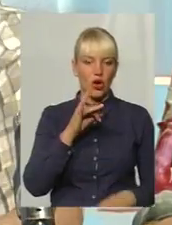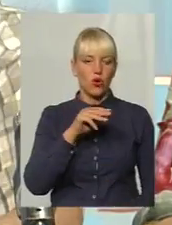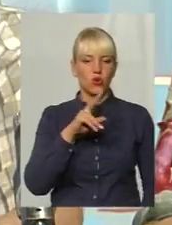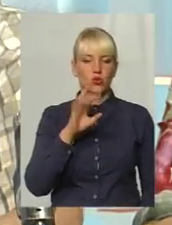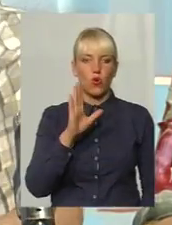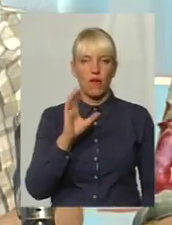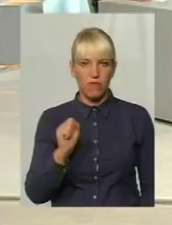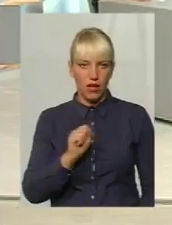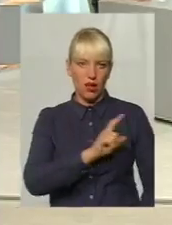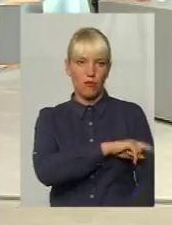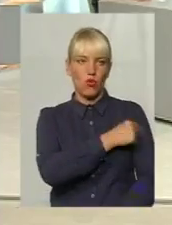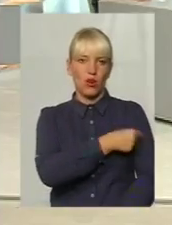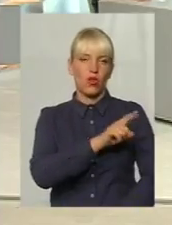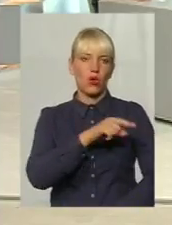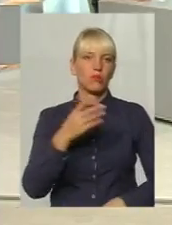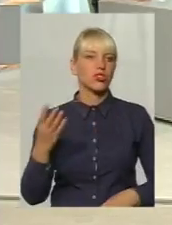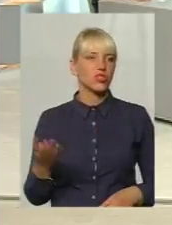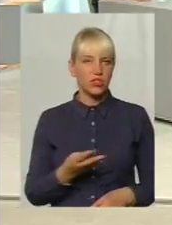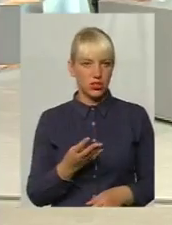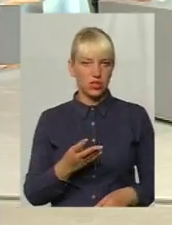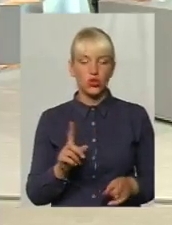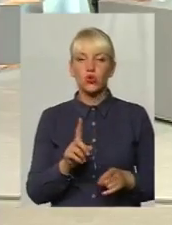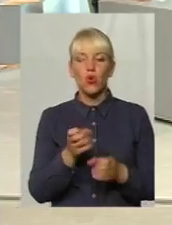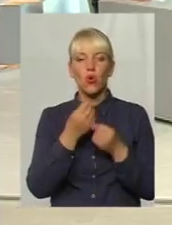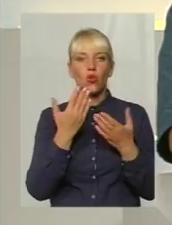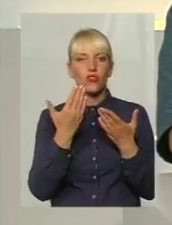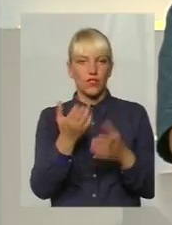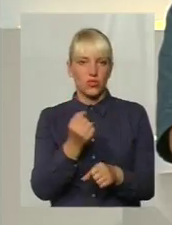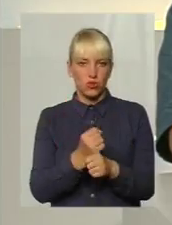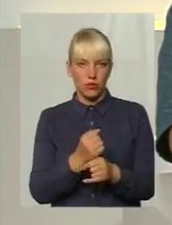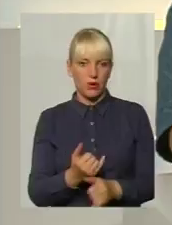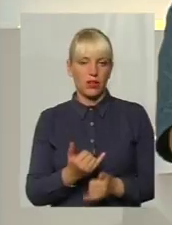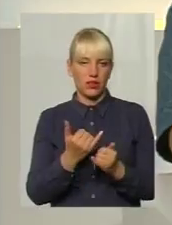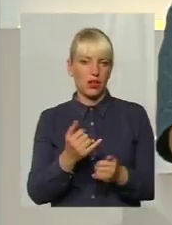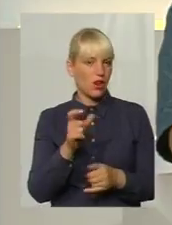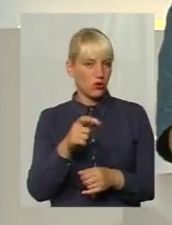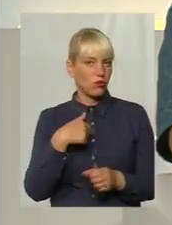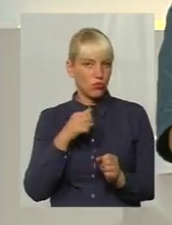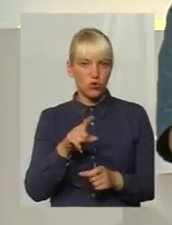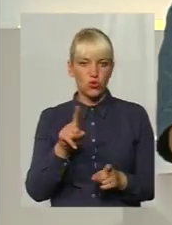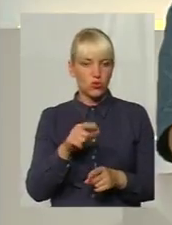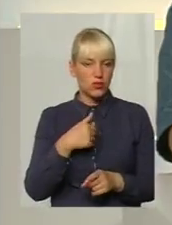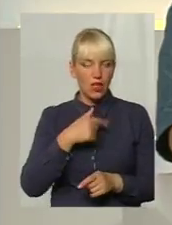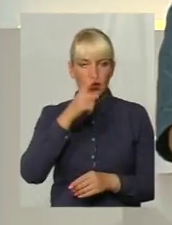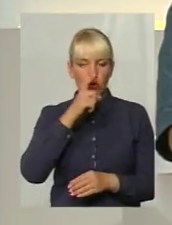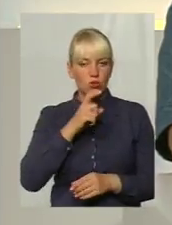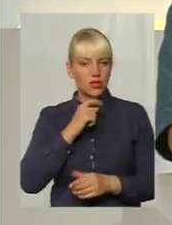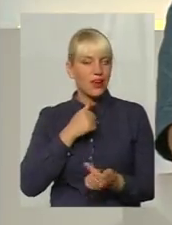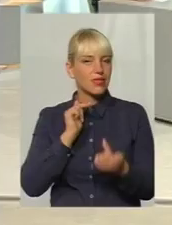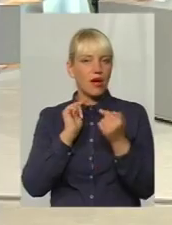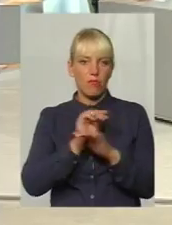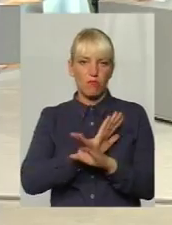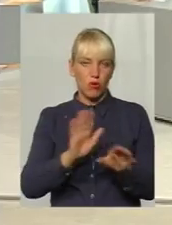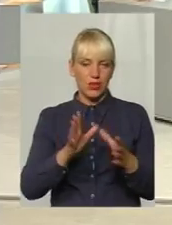в чисельну поліклініку. Що хорошого ви зробили для людей? Може, я щось не розумію? Я не просто сімейних вітарій.